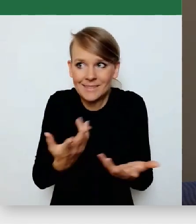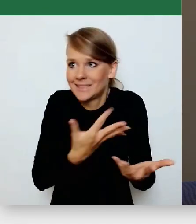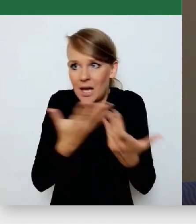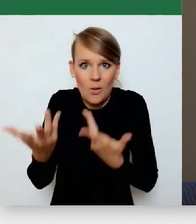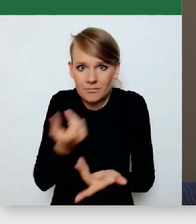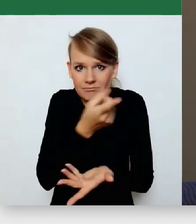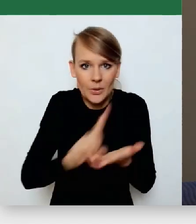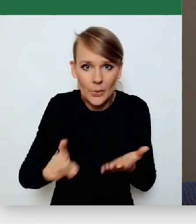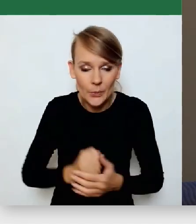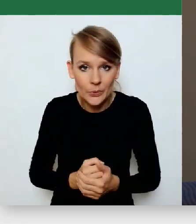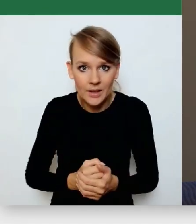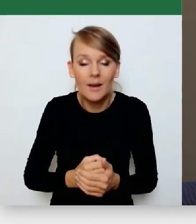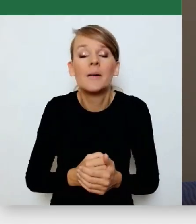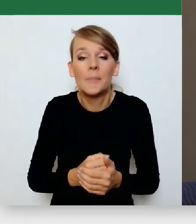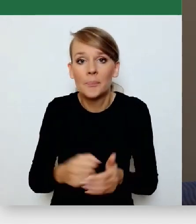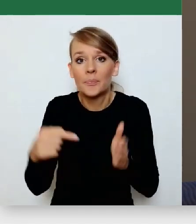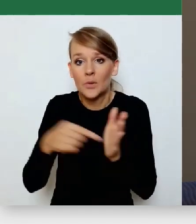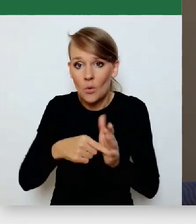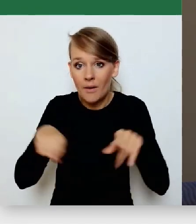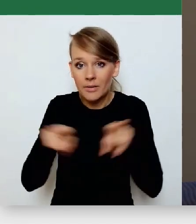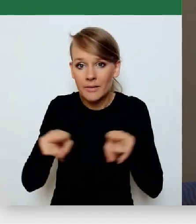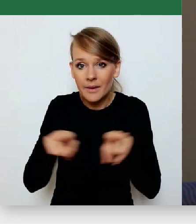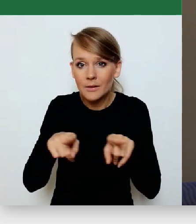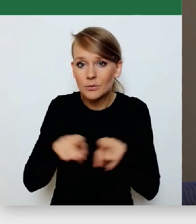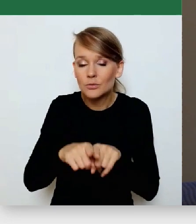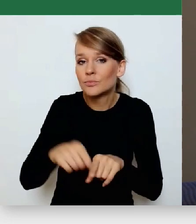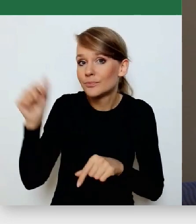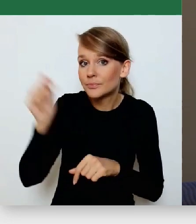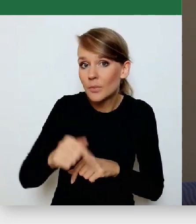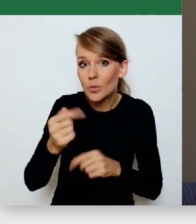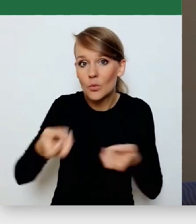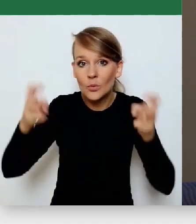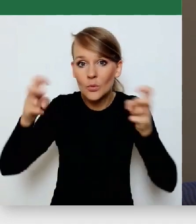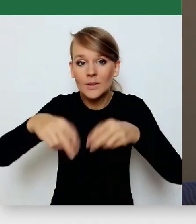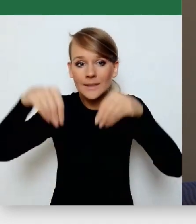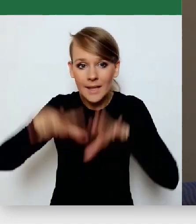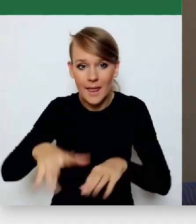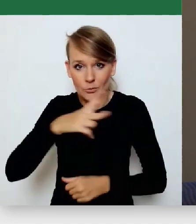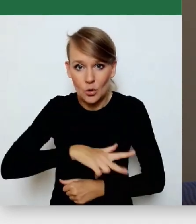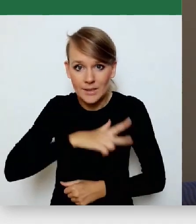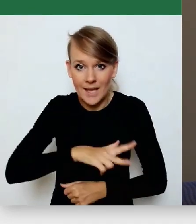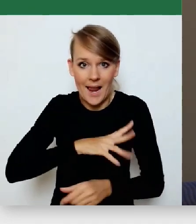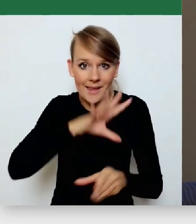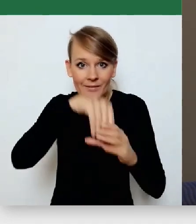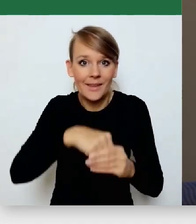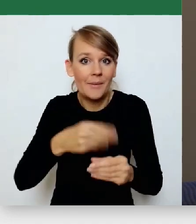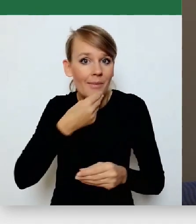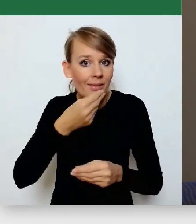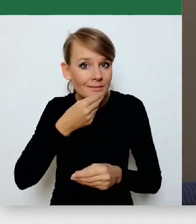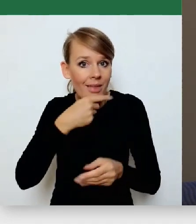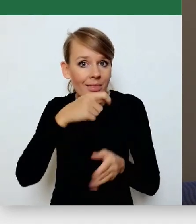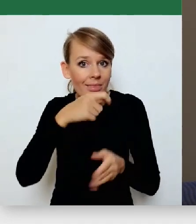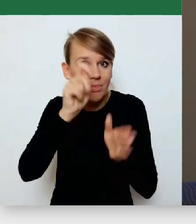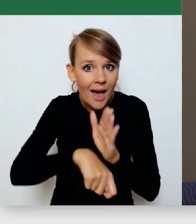Także takie komunikaty, jak uruchomienie sklepów socjalnych z tanią żywnością. Także takie komunikaty,